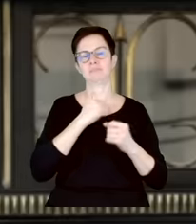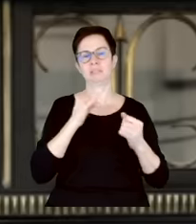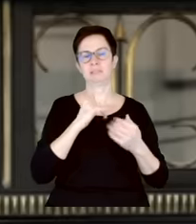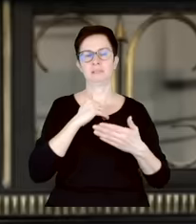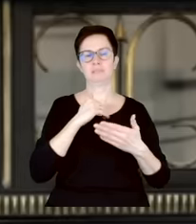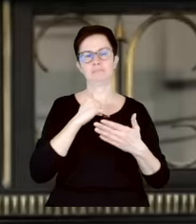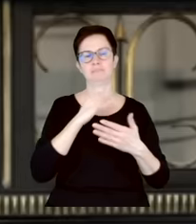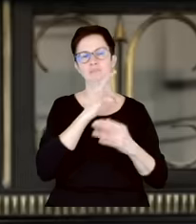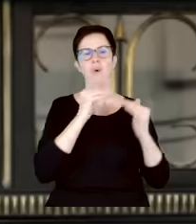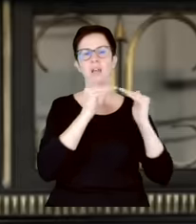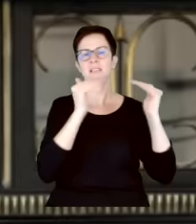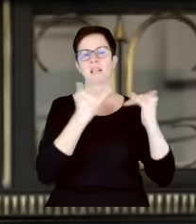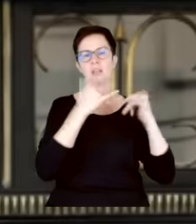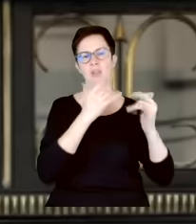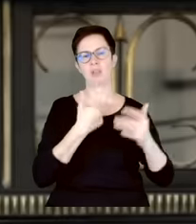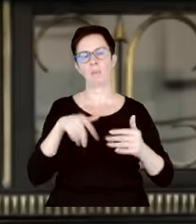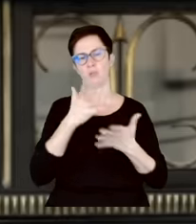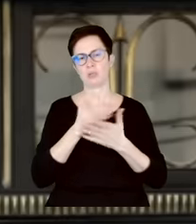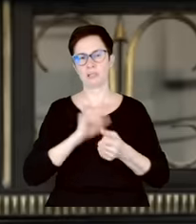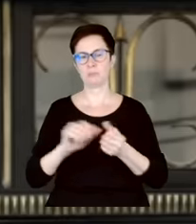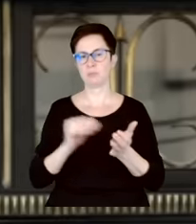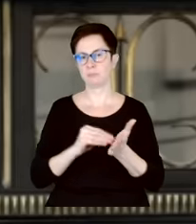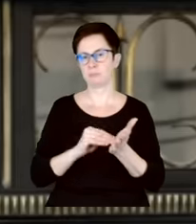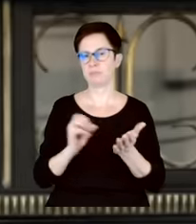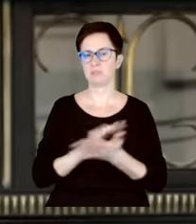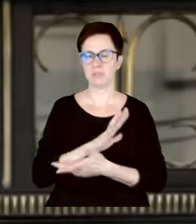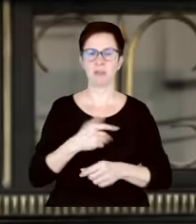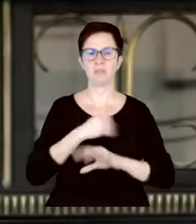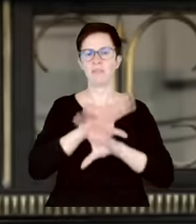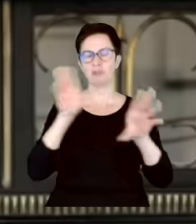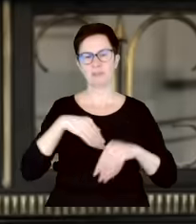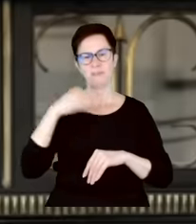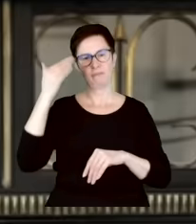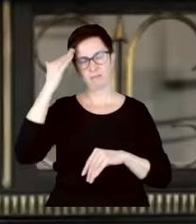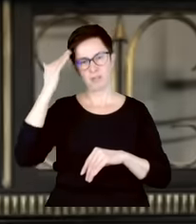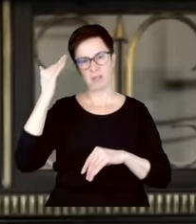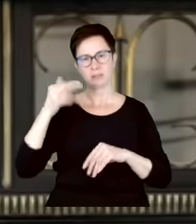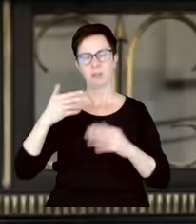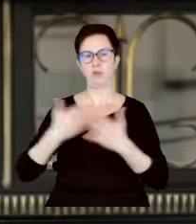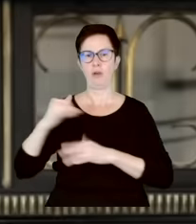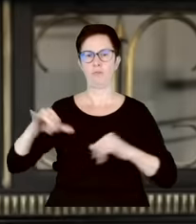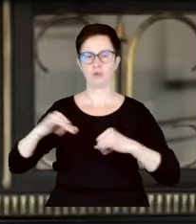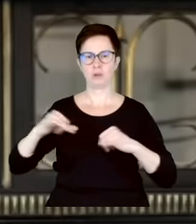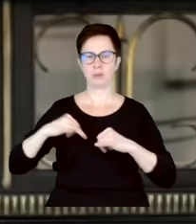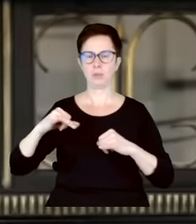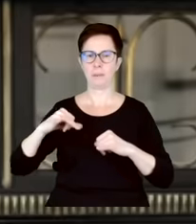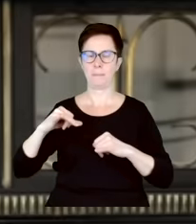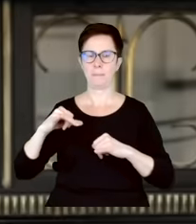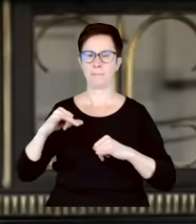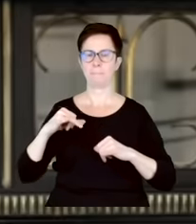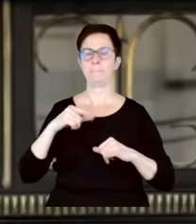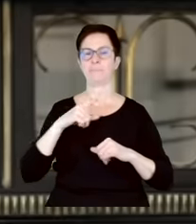przyzwyczajeni. I chyba też wszyscy zdajemy sobie sprawę, że jednak nowy rząd ma pewną protekcję ze strony instytucji